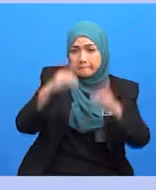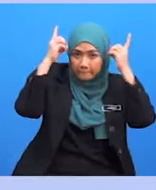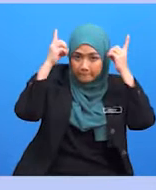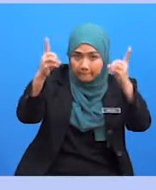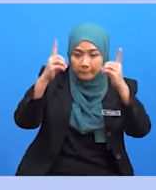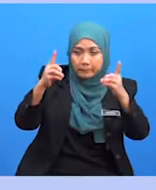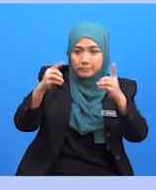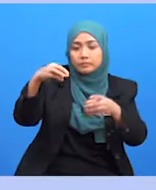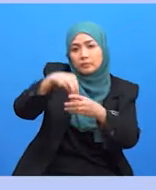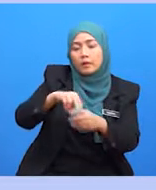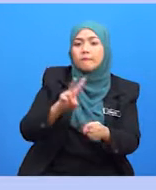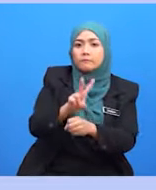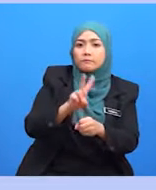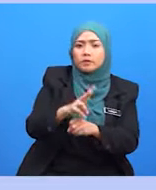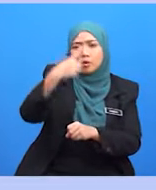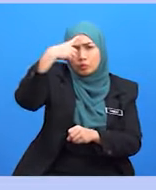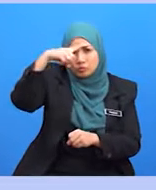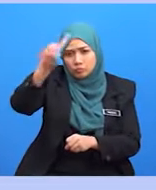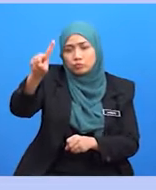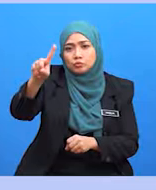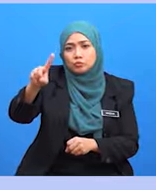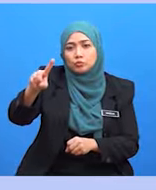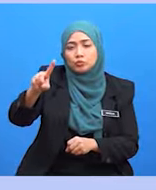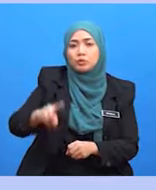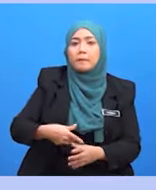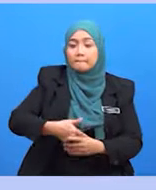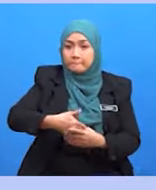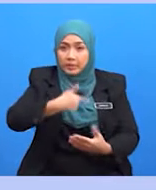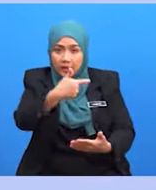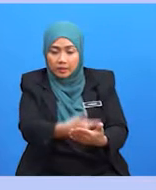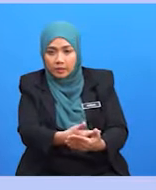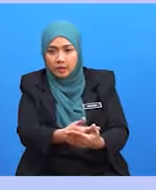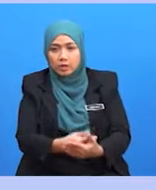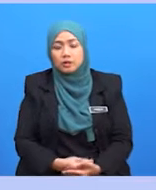teknik vokasional demi melahirkan usahawan di kalangan graduannya.